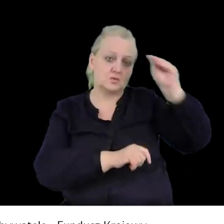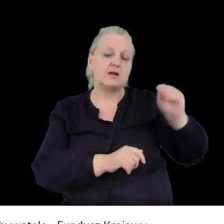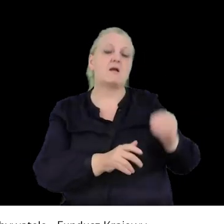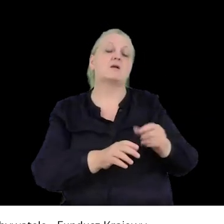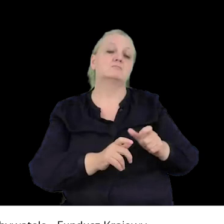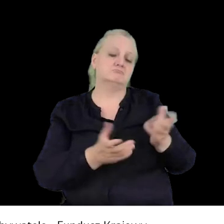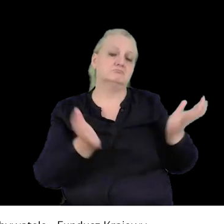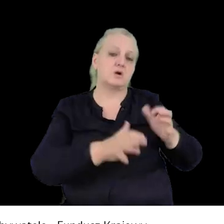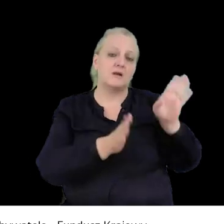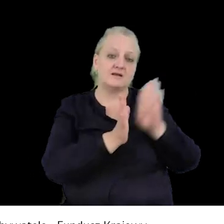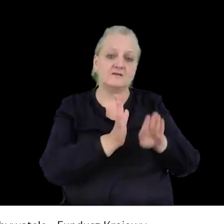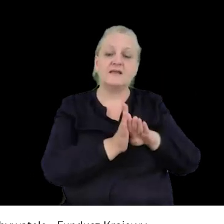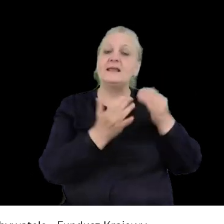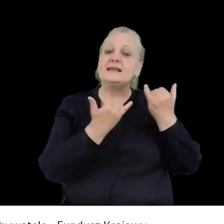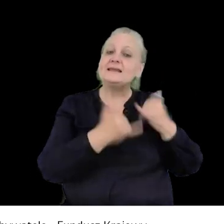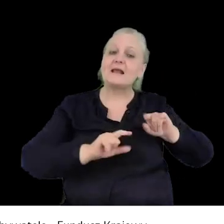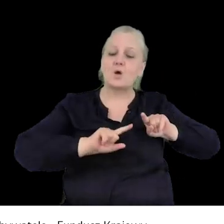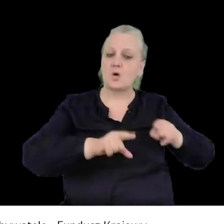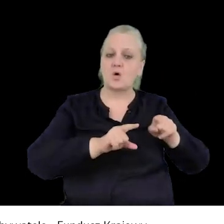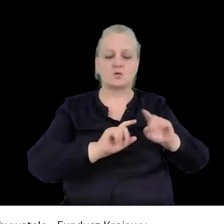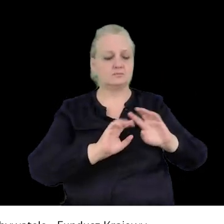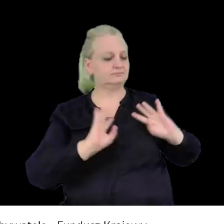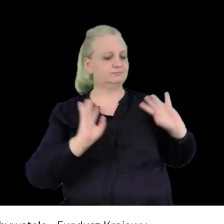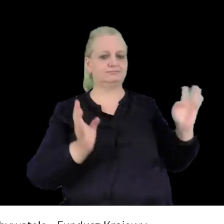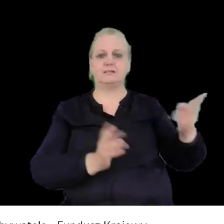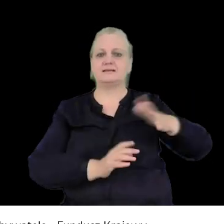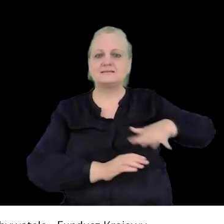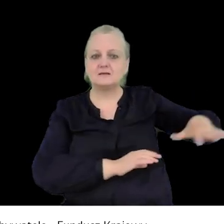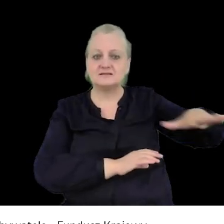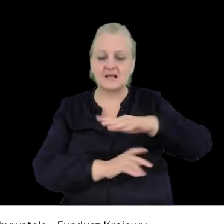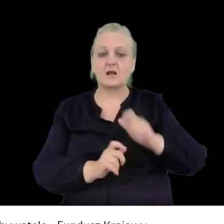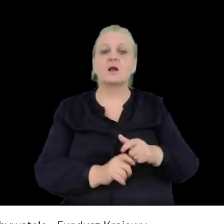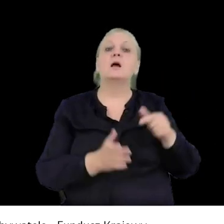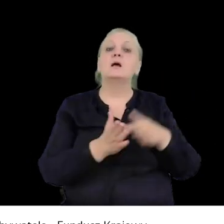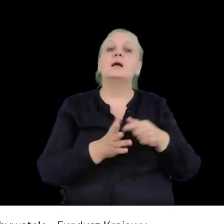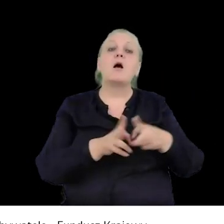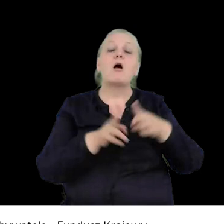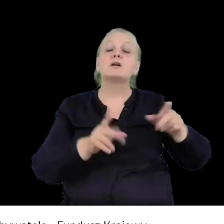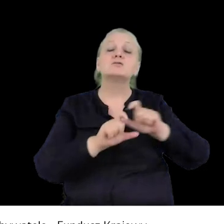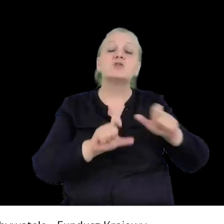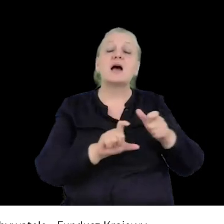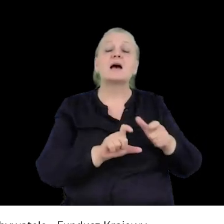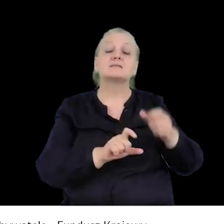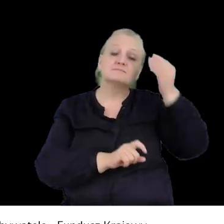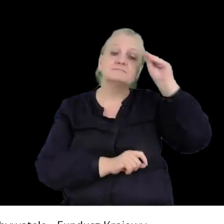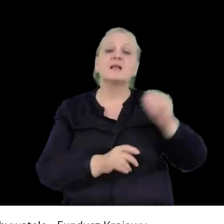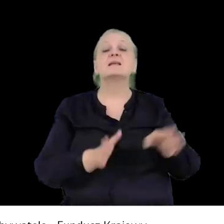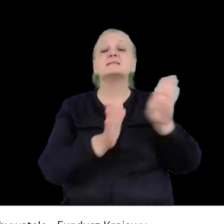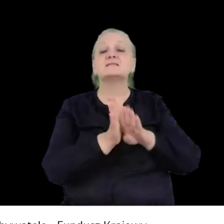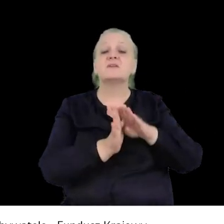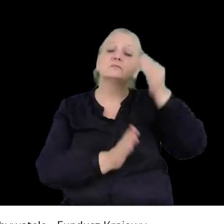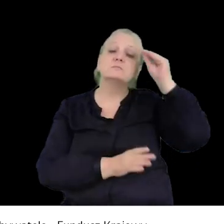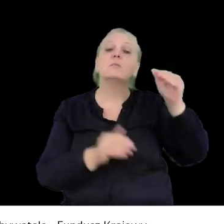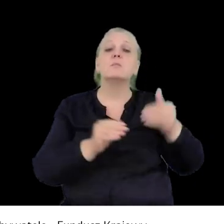zwykłe i wtedy jest inaczej organizowane, ruchy wszystko dookoła. I mamy też inny zakres czasowy na zgłoszenie tego zgromadzenia. Zgromadzenie zwykłe można